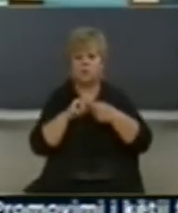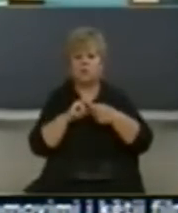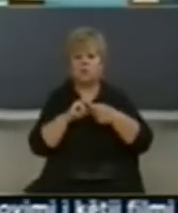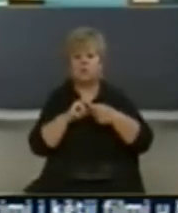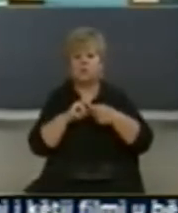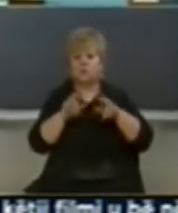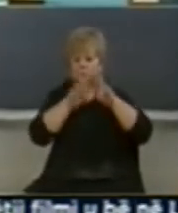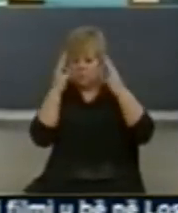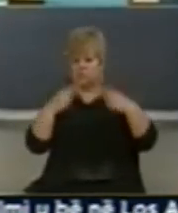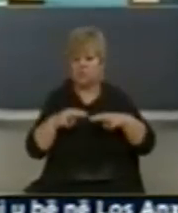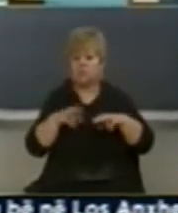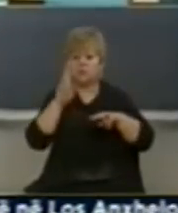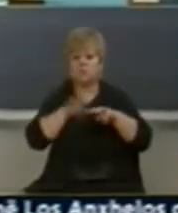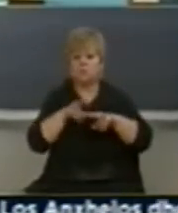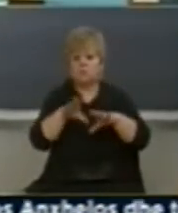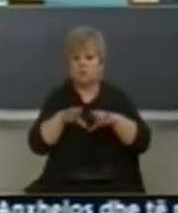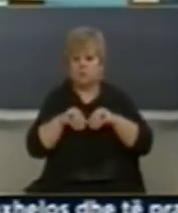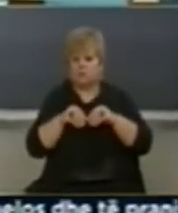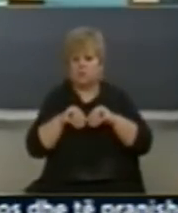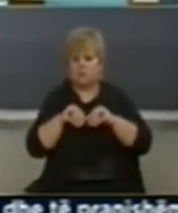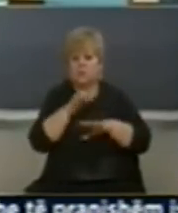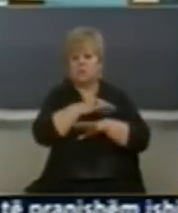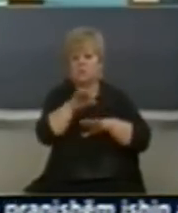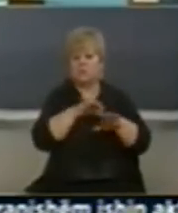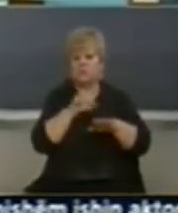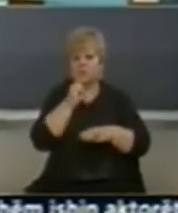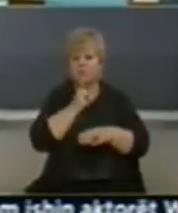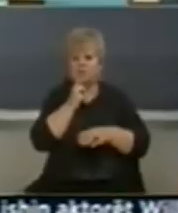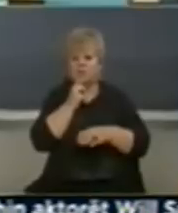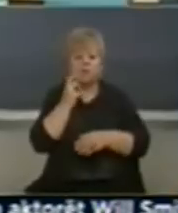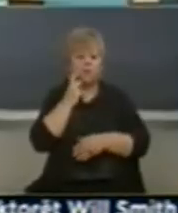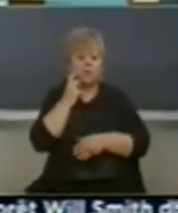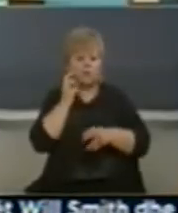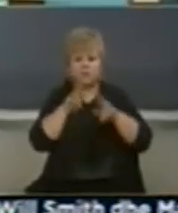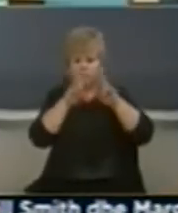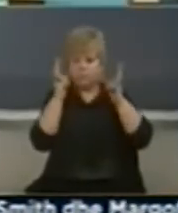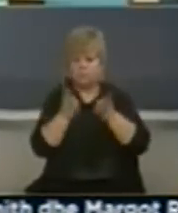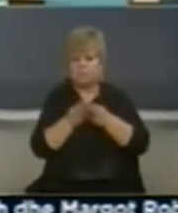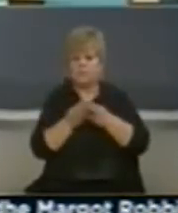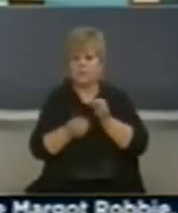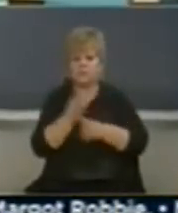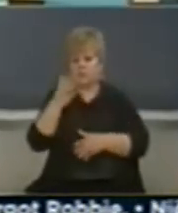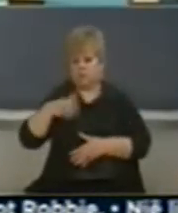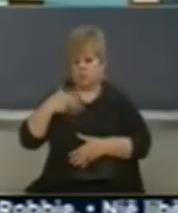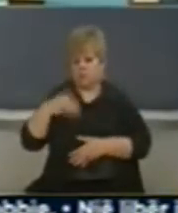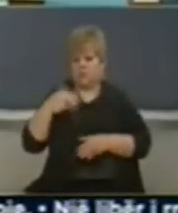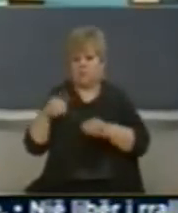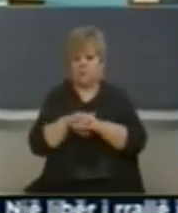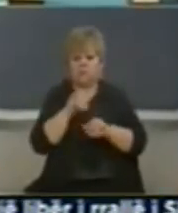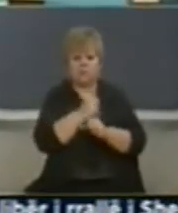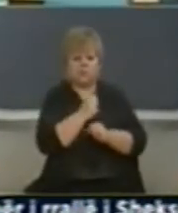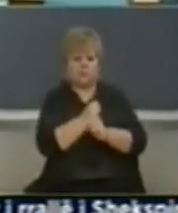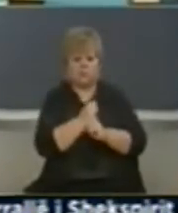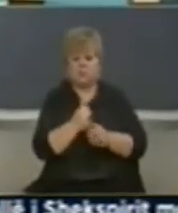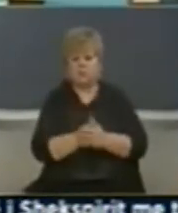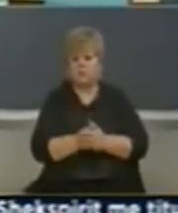duke implementuar projektin e financuar nga banka potrore për zhvillimin e rinis në fushën e punësimit dhe të ndërmarsis,